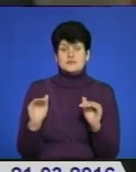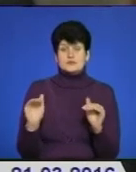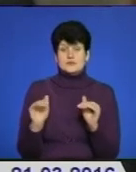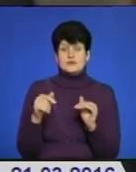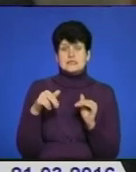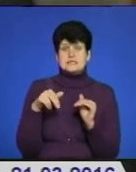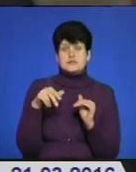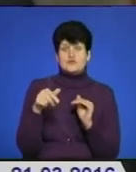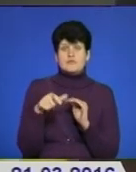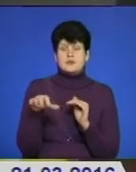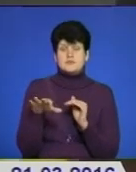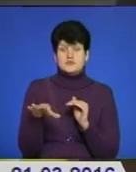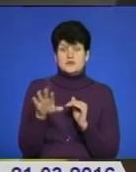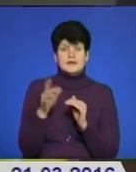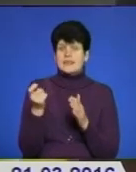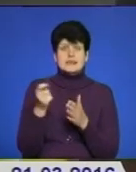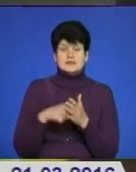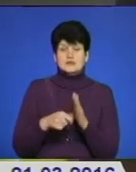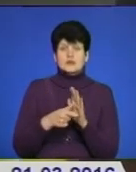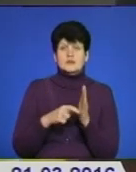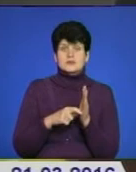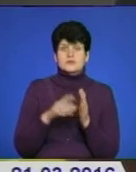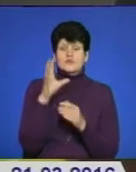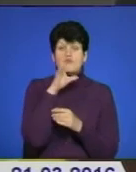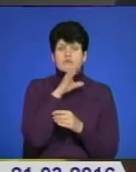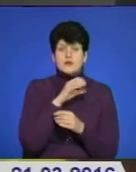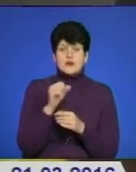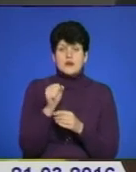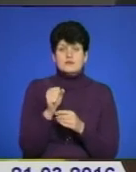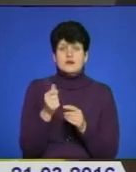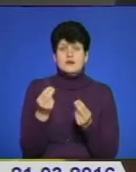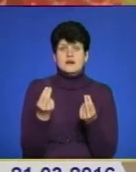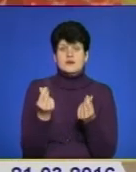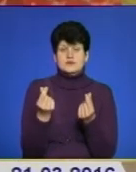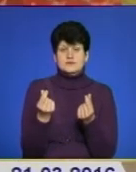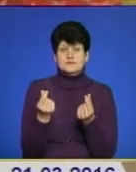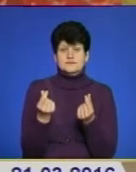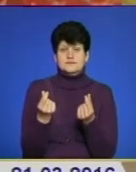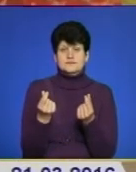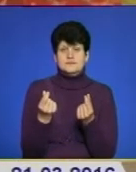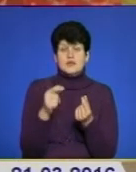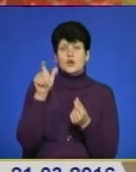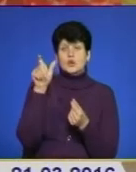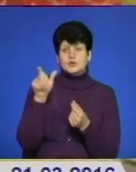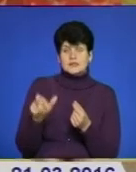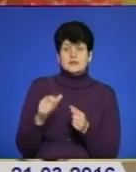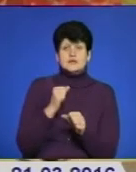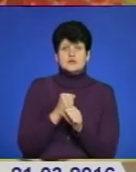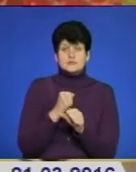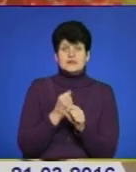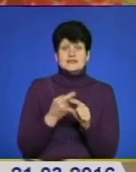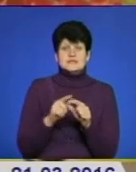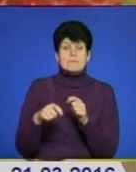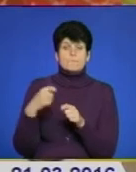зайшов до приміщення та викрав з незамкненого кабінету завідувачу із закладом гаманець з грошима. Особа, яка скоїла вищевиказані кримінальні